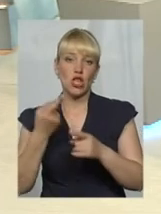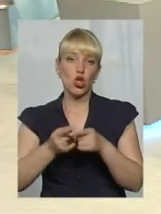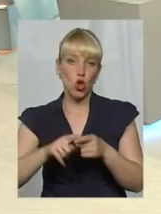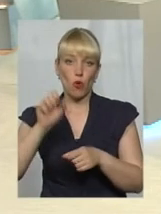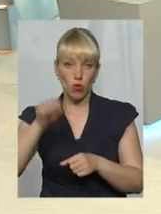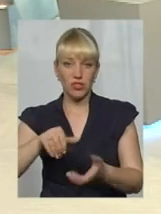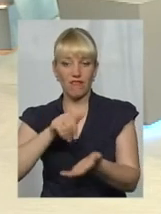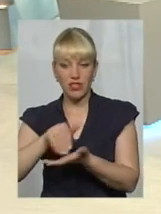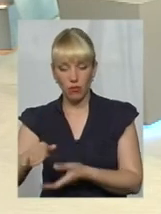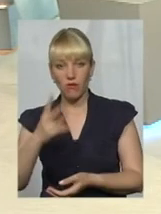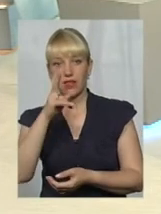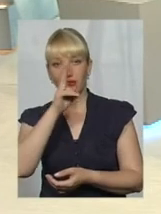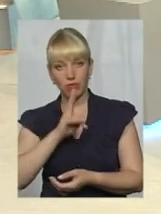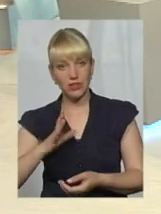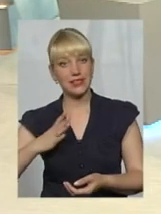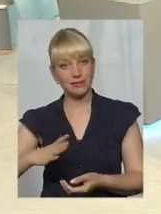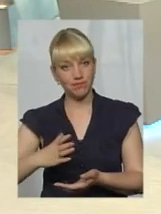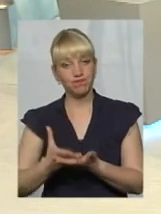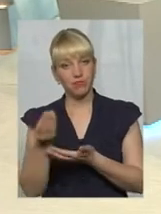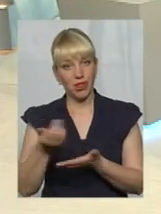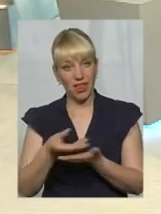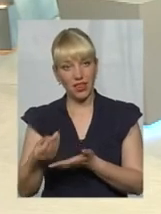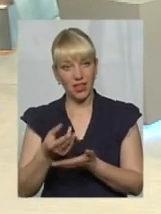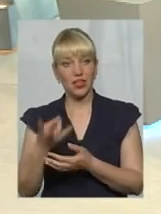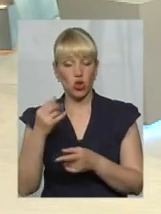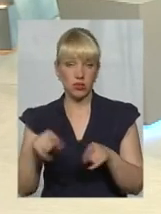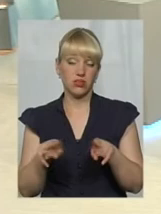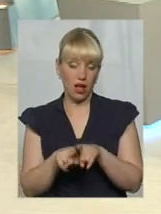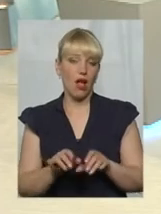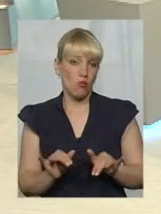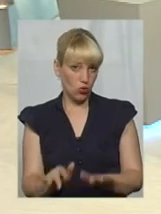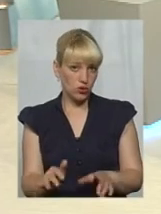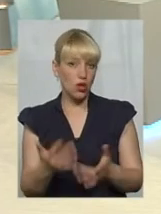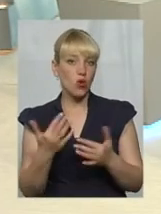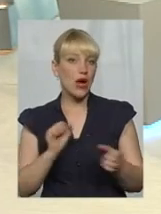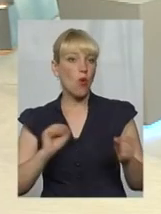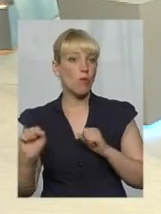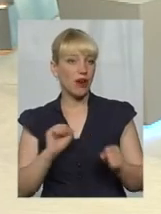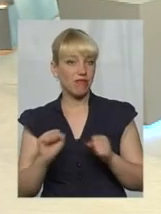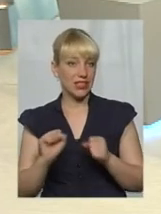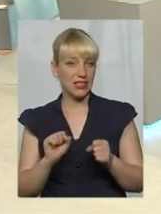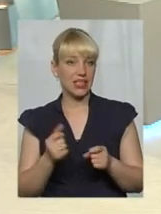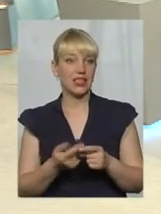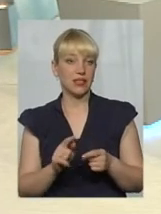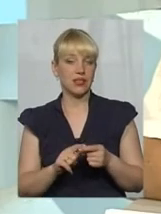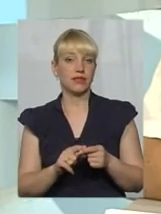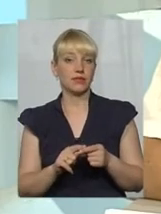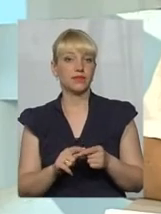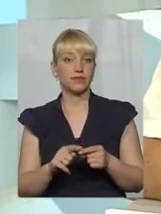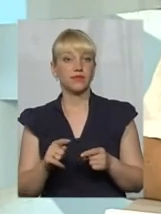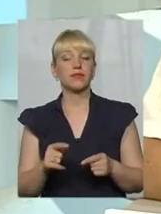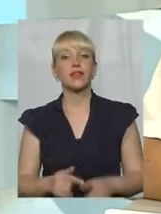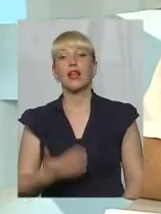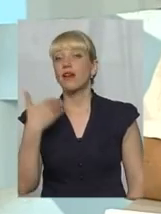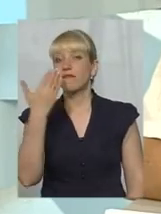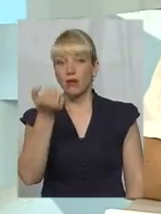Ну, правда, два місяці доведеться з ним жити, йому платити, мабуть. Це така процедура, оскільки, якби, управителю, що є якесь так. Що ж,